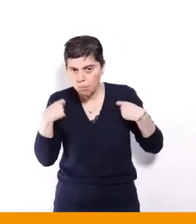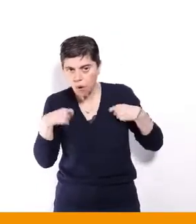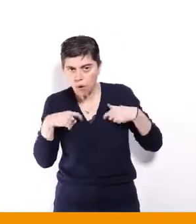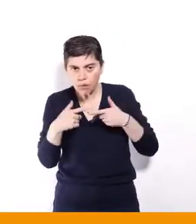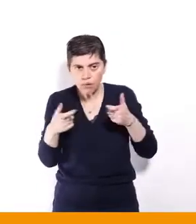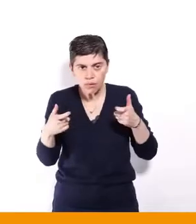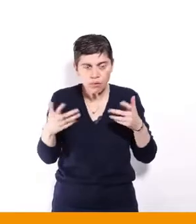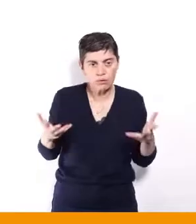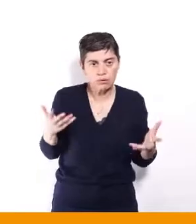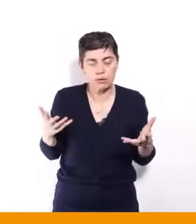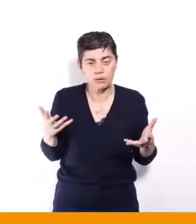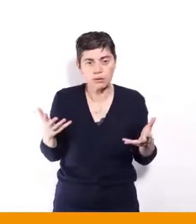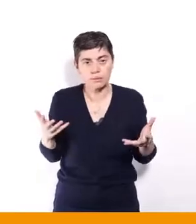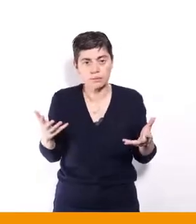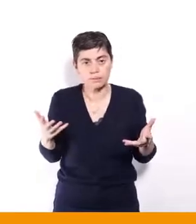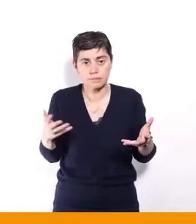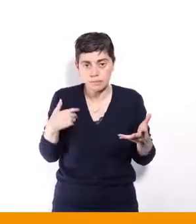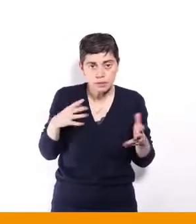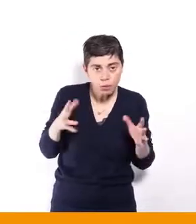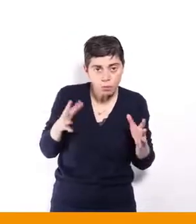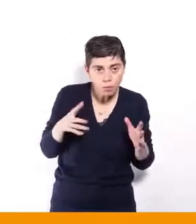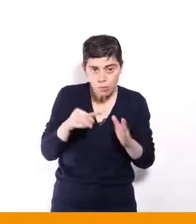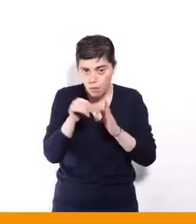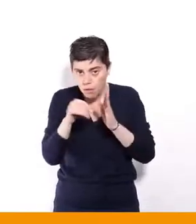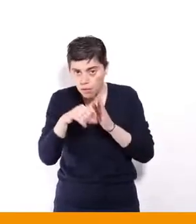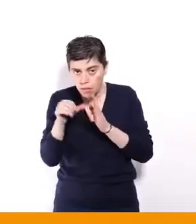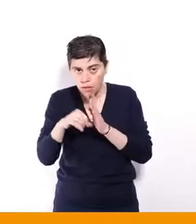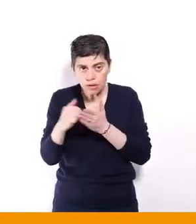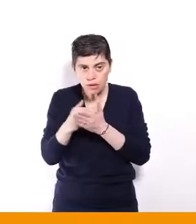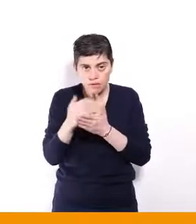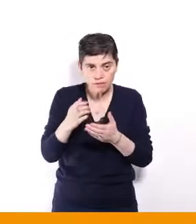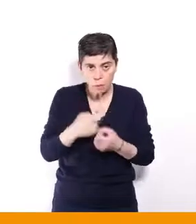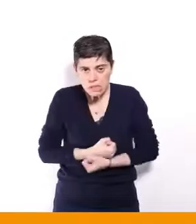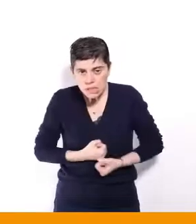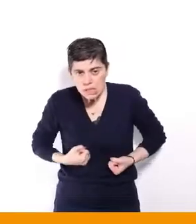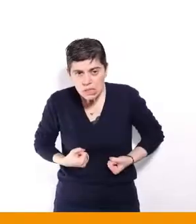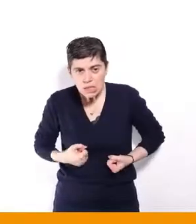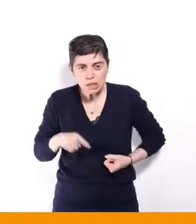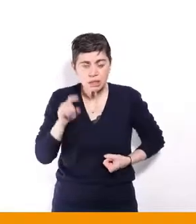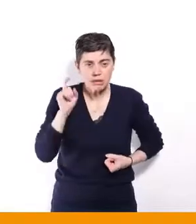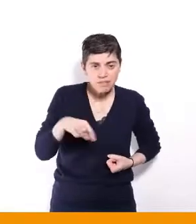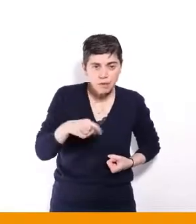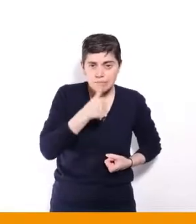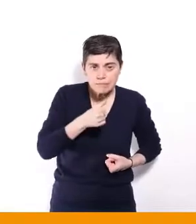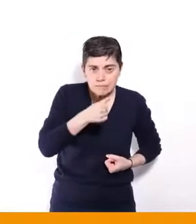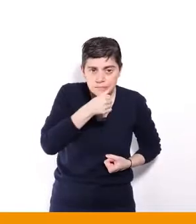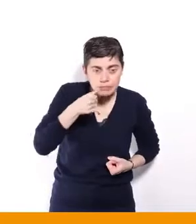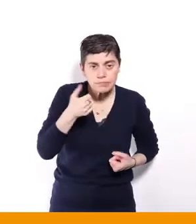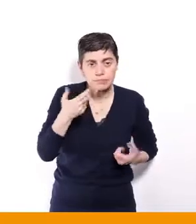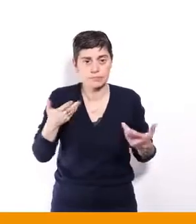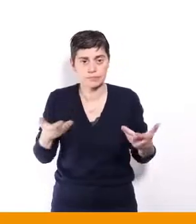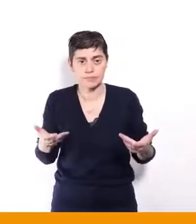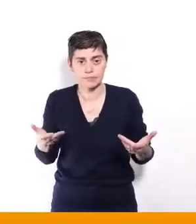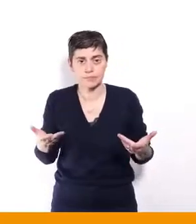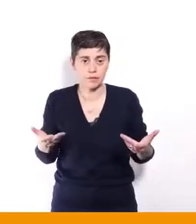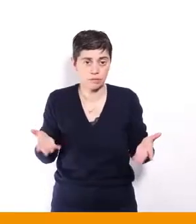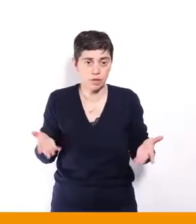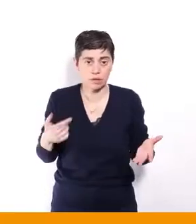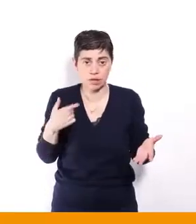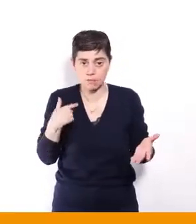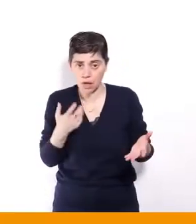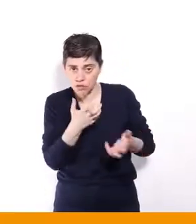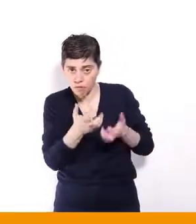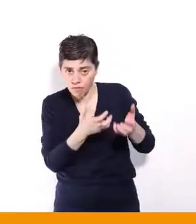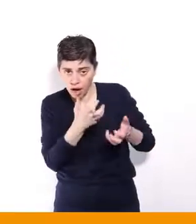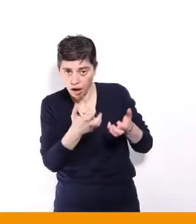de ne pas y arriver, parce qu'il faut se priver, parce qu'il faut calculer, faire des sacrifices, est-ce que je me chauffe un peu